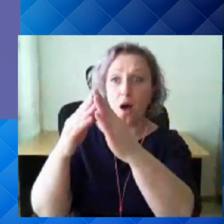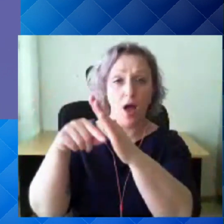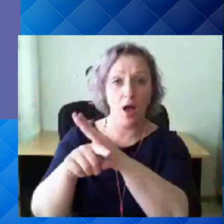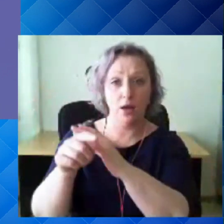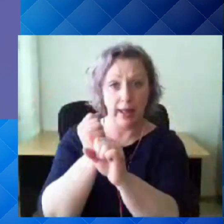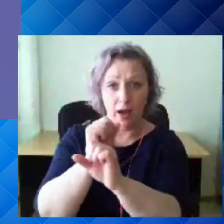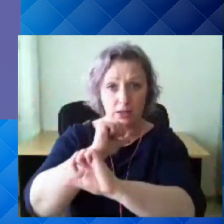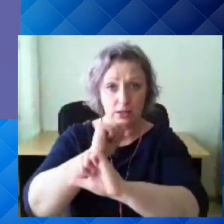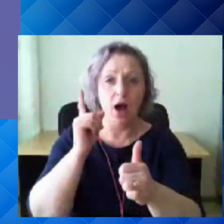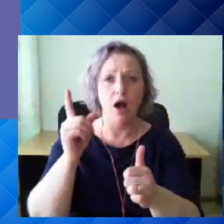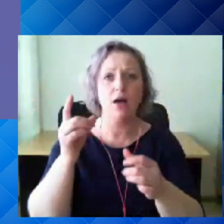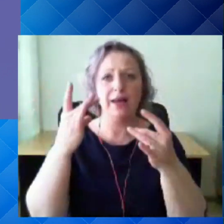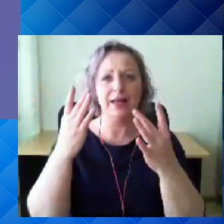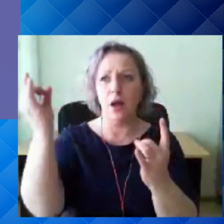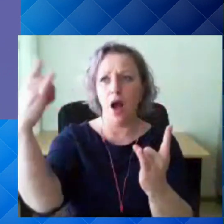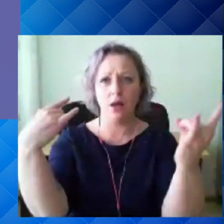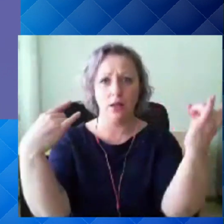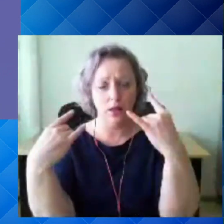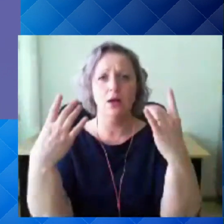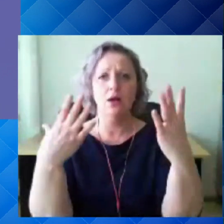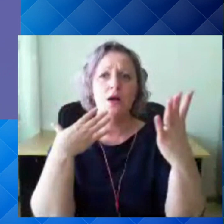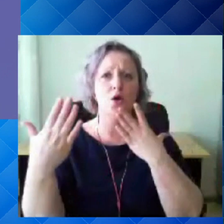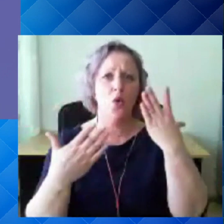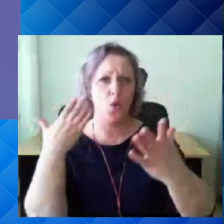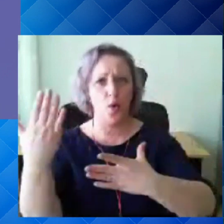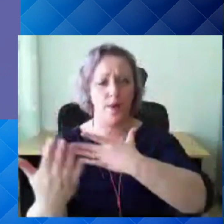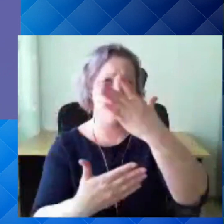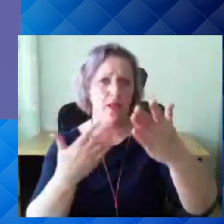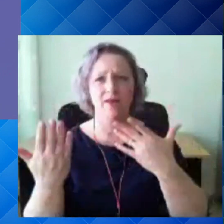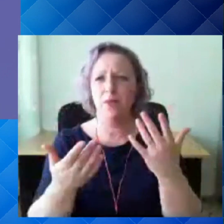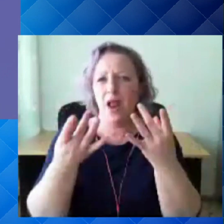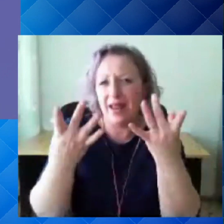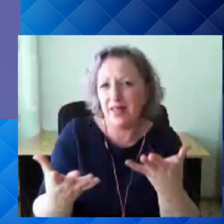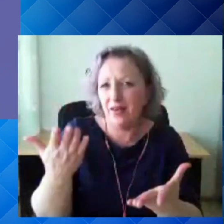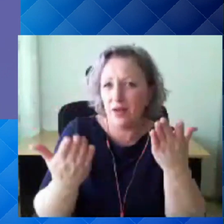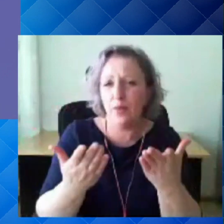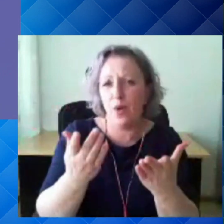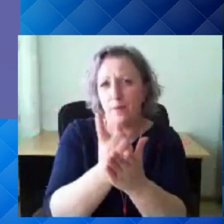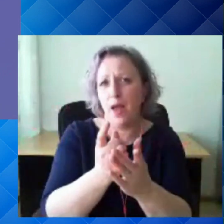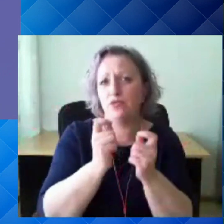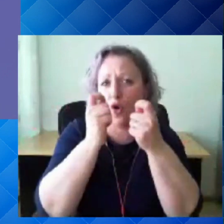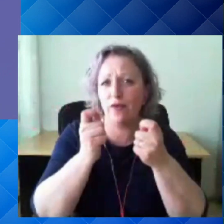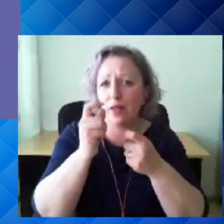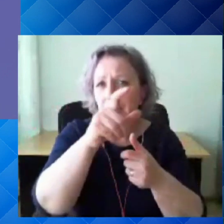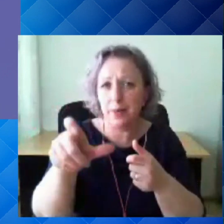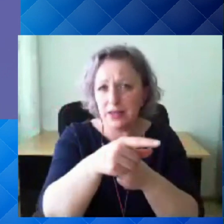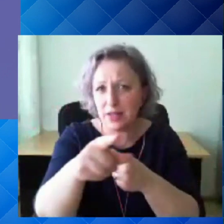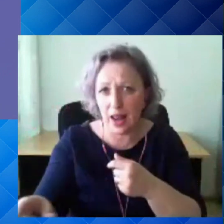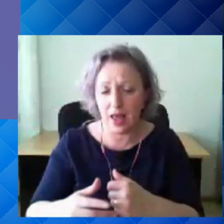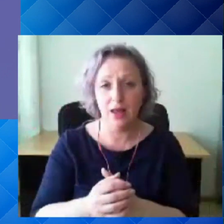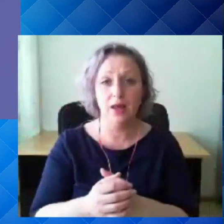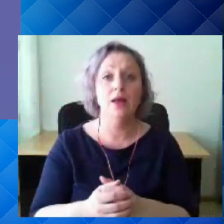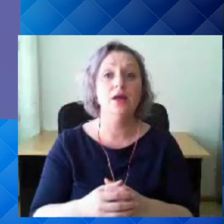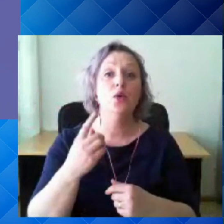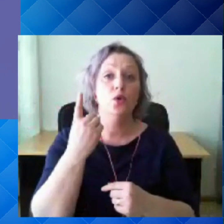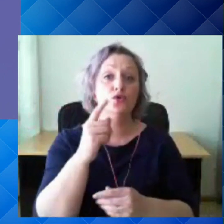tulutada ruume, et noh, see oleks nagu kõige lihtsam võimus, et võib-olla peaks seda ka inimestele soovitama. See oleks ma